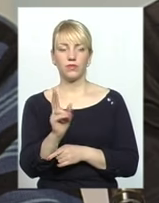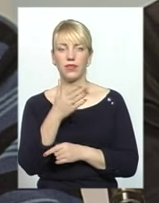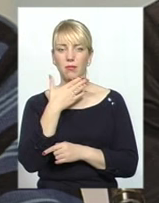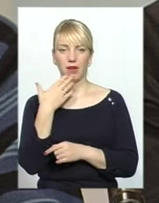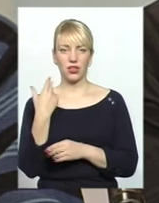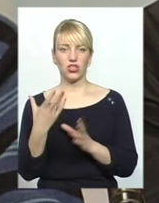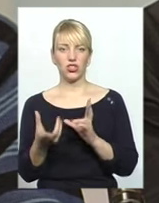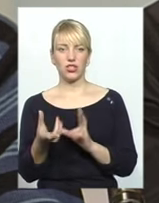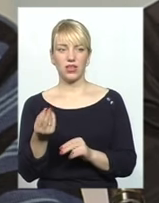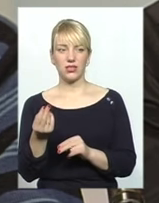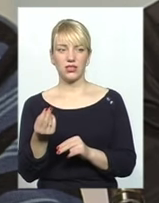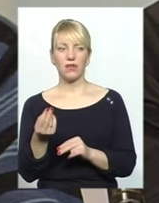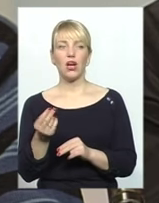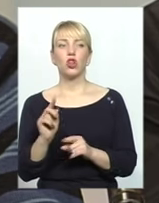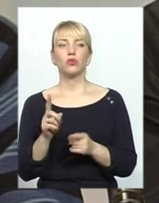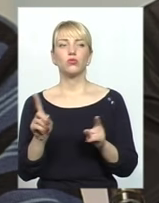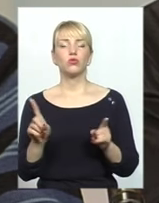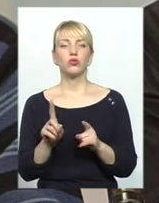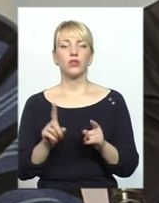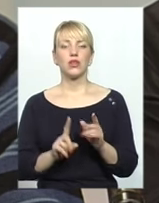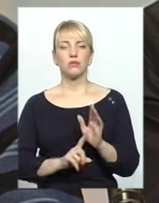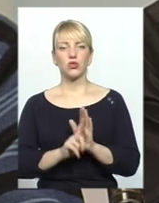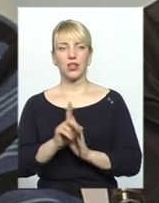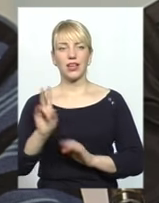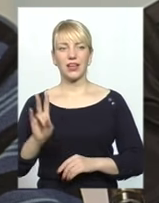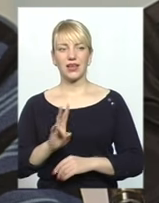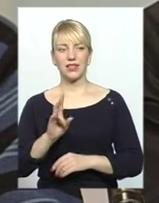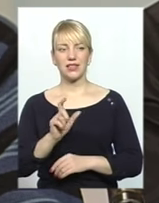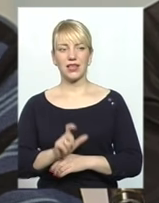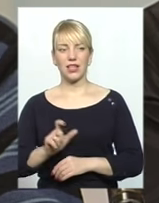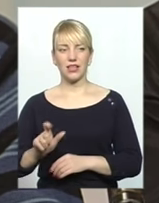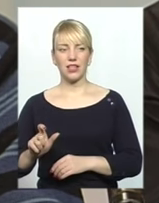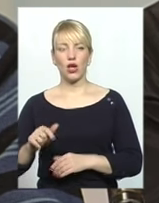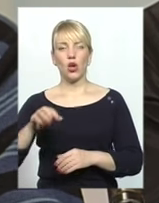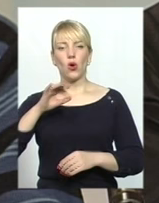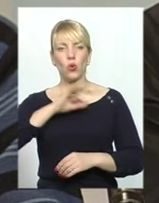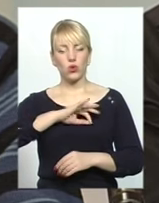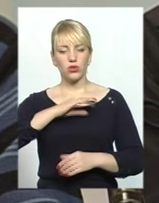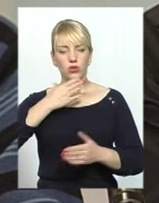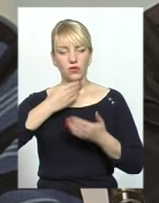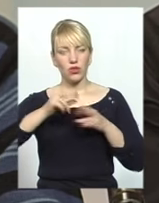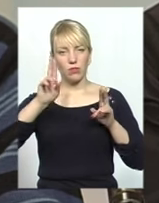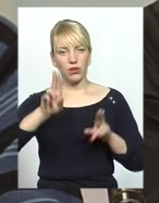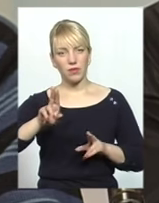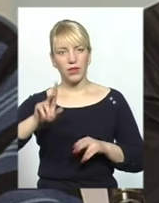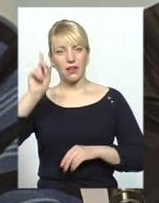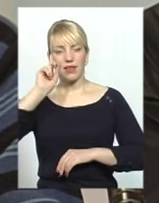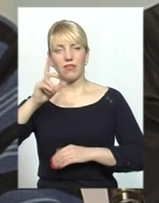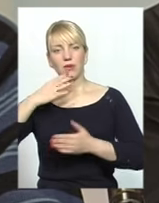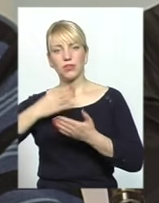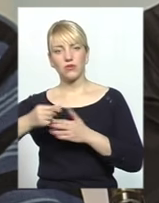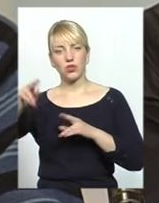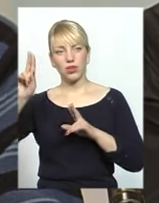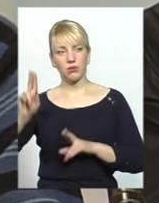шансів, тому що спочатково християни користуються своїми канонами, євреї користуються своїми